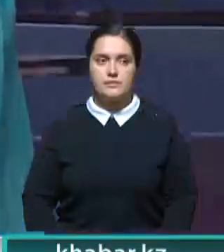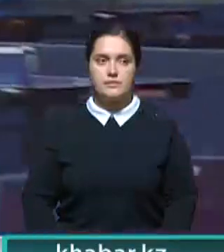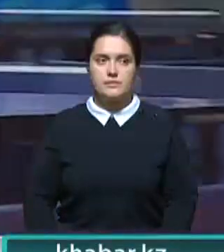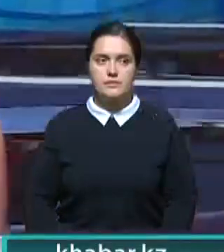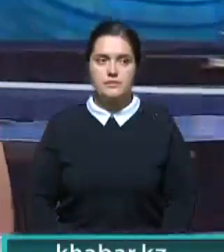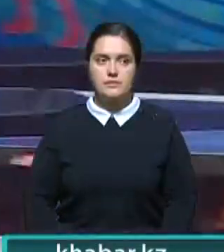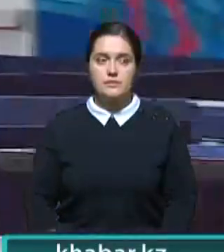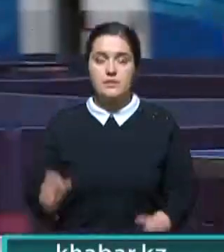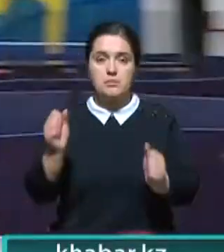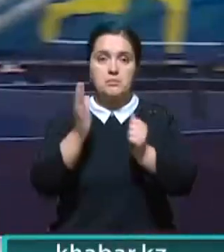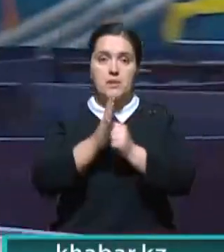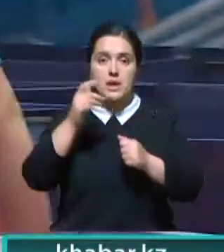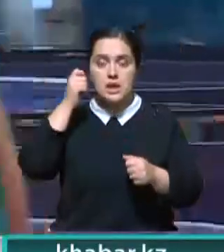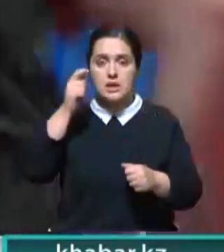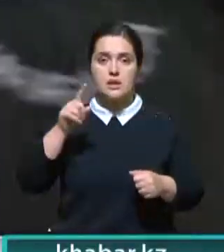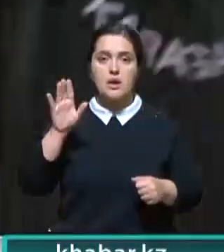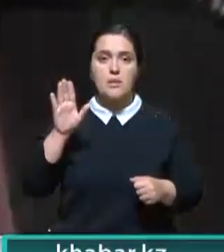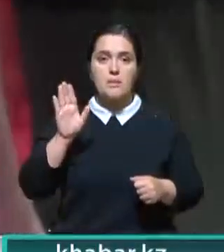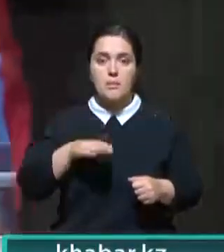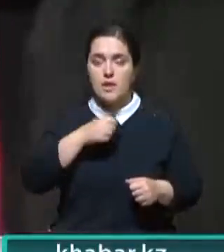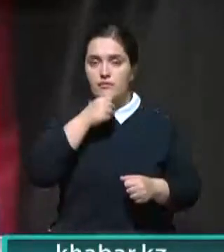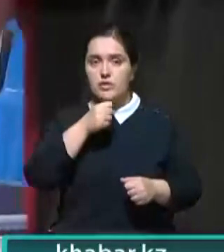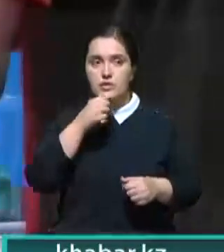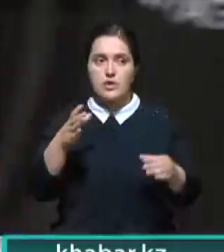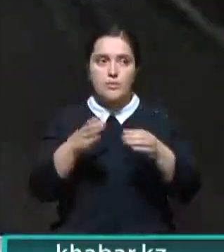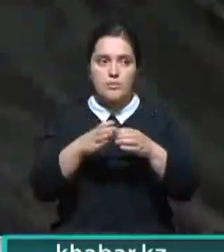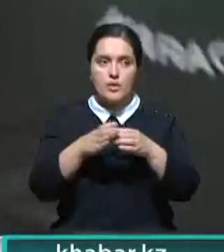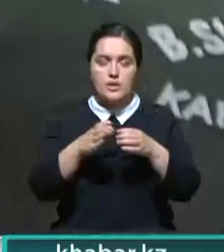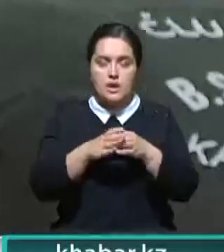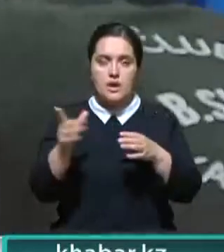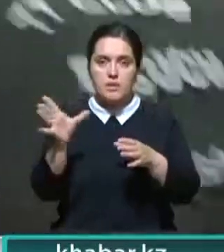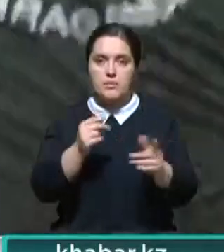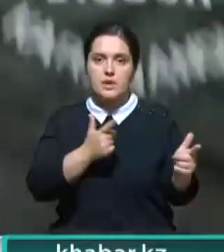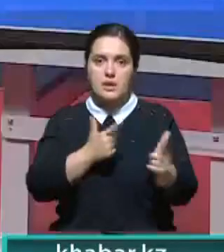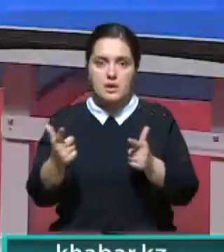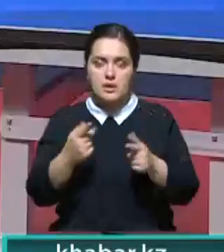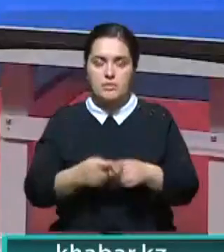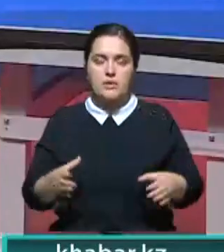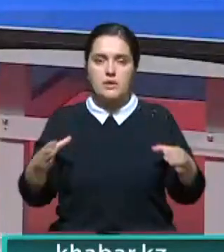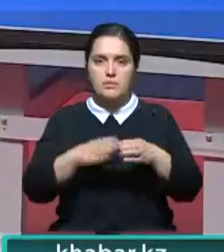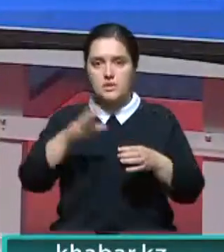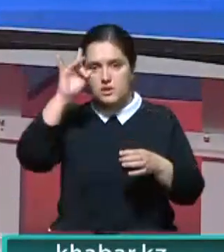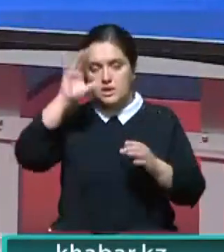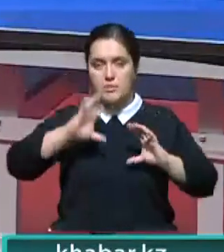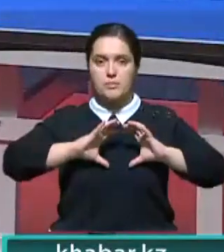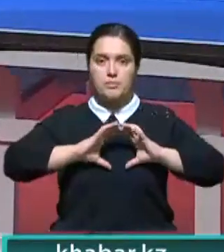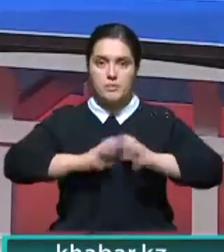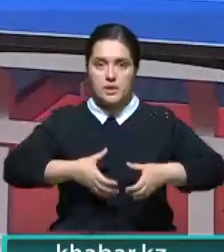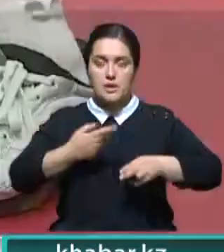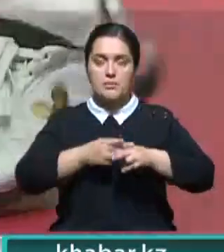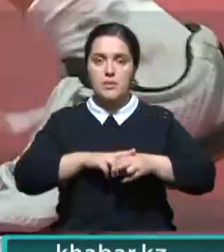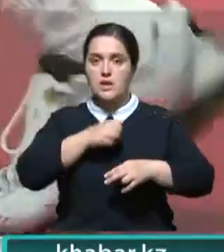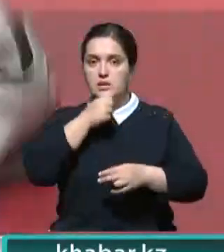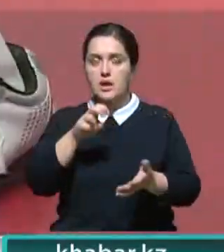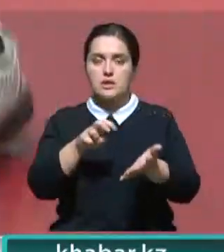Теннисисту всего 15. Он младший во взрослой сборной страны и вместе со всеми готовится к командному чемпионату мира. При этом старших